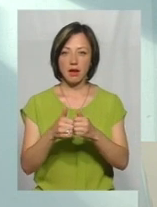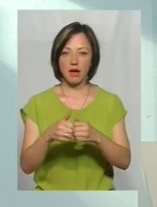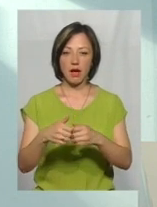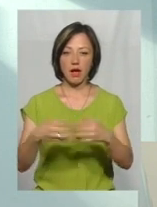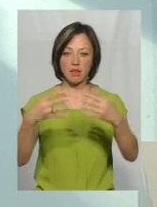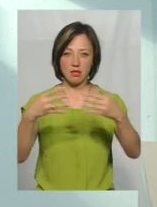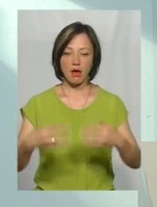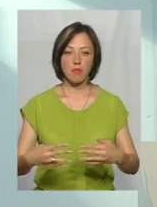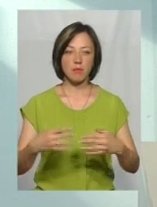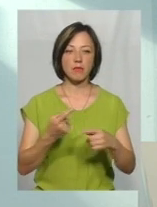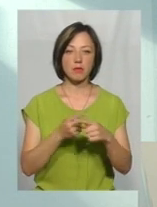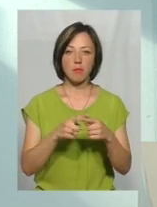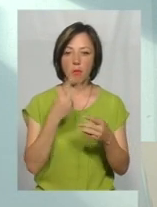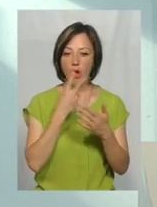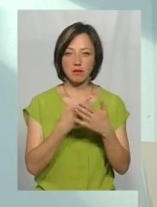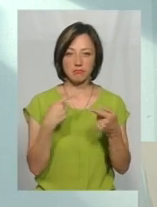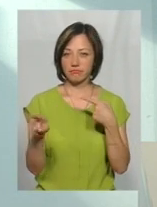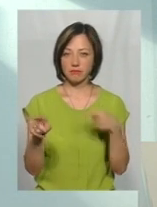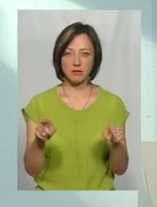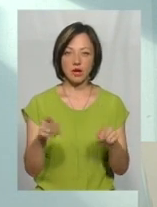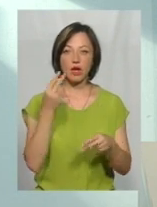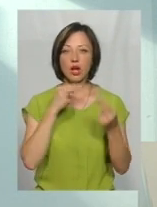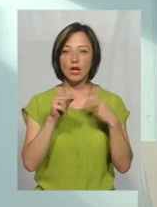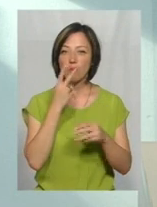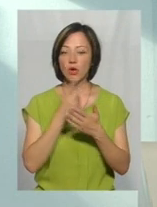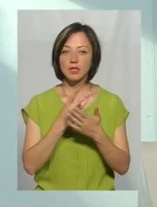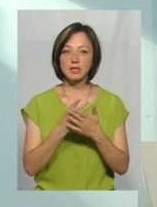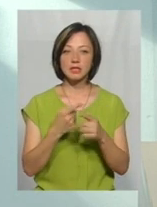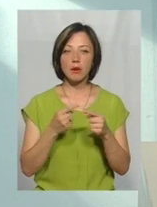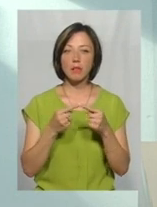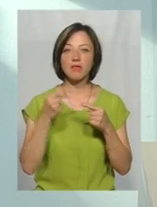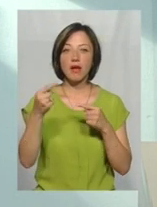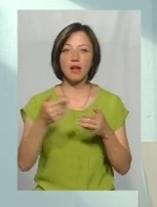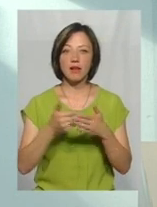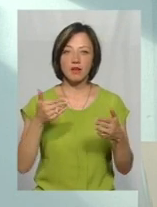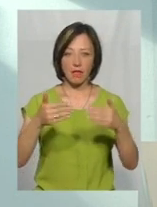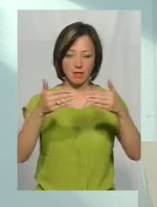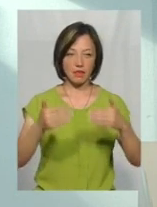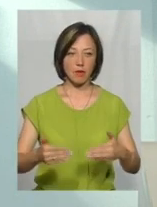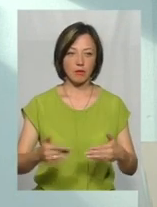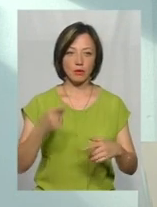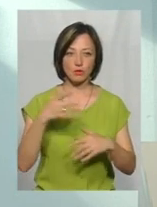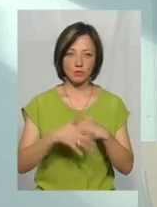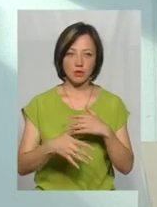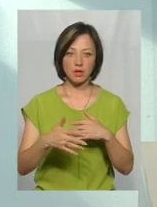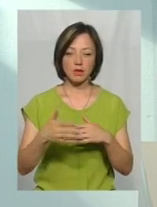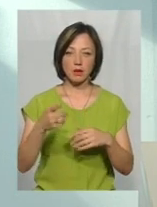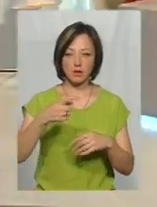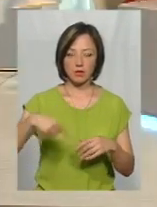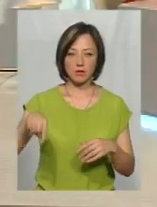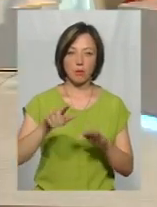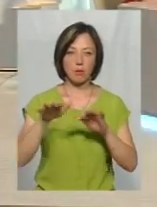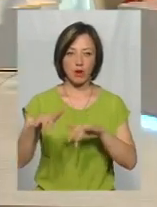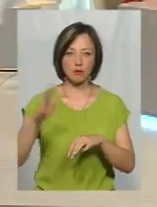показники різняться. І набагато кращі показники це подалі від дамби. Ви розумієте, якщо ми